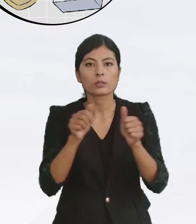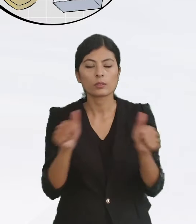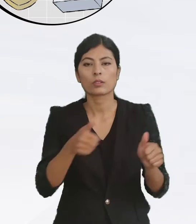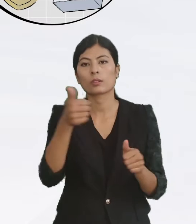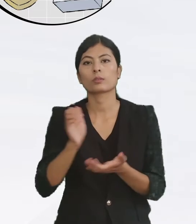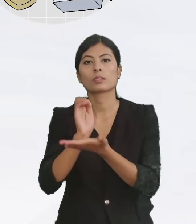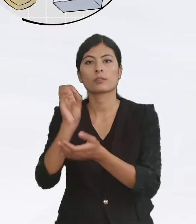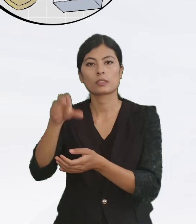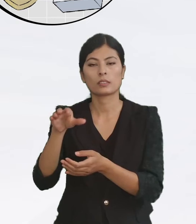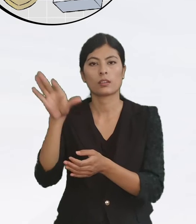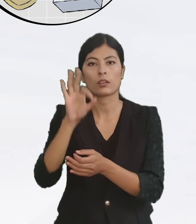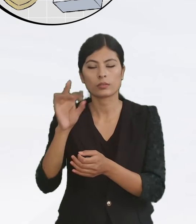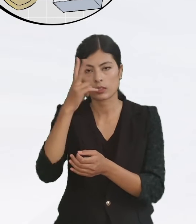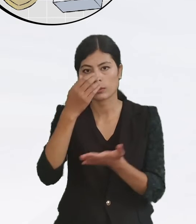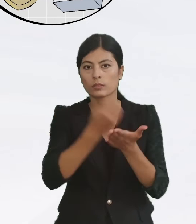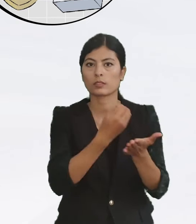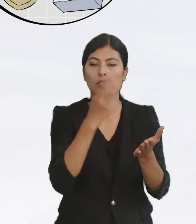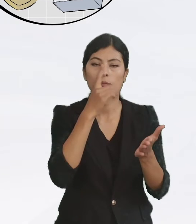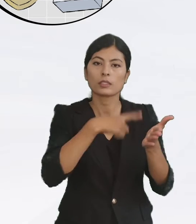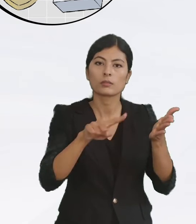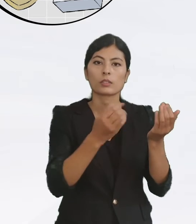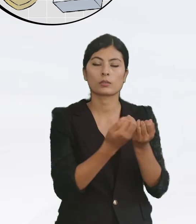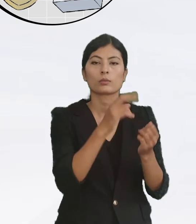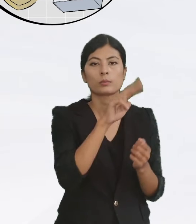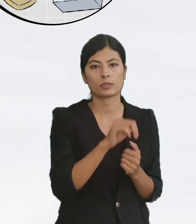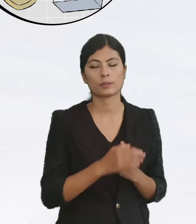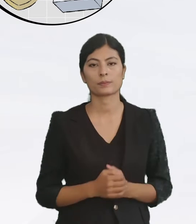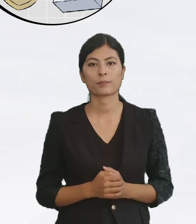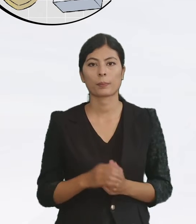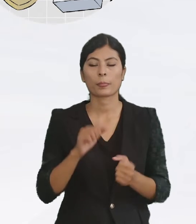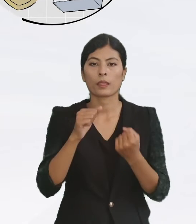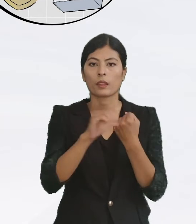सेवा प्रदान करेला निकाय या संस्था में सिपारिस करेके हुई या